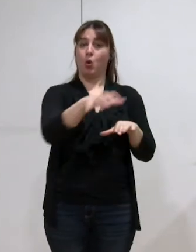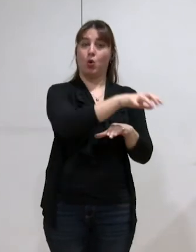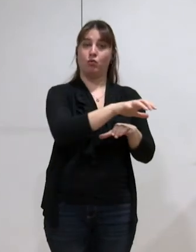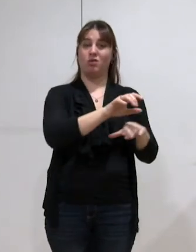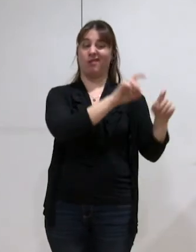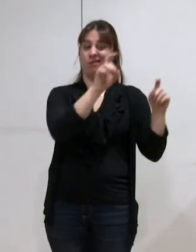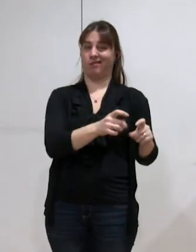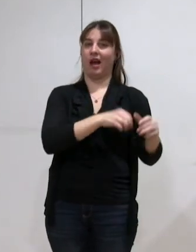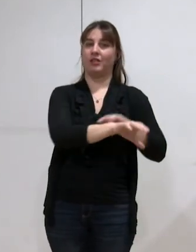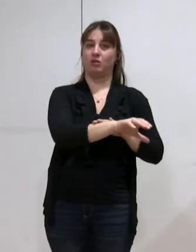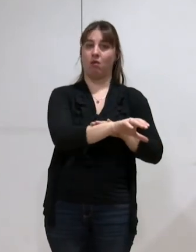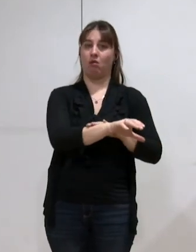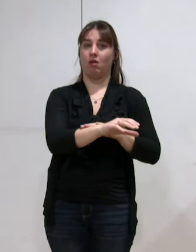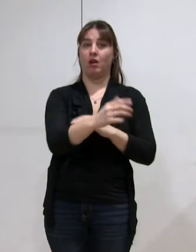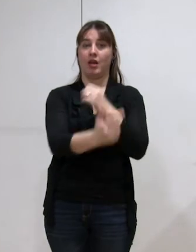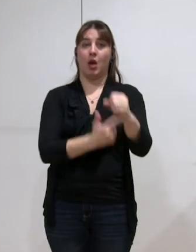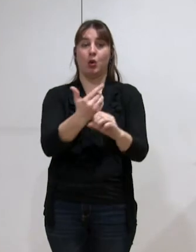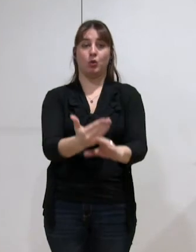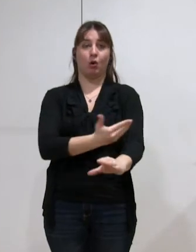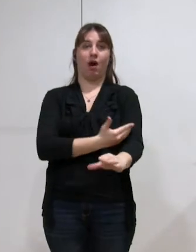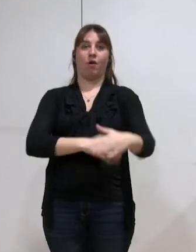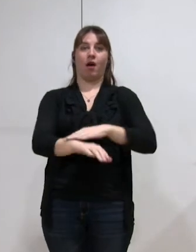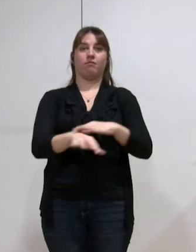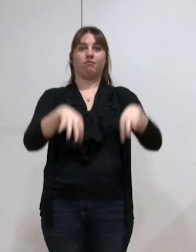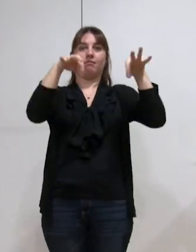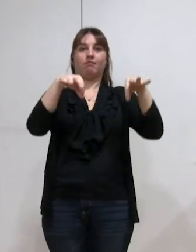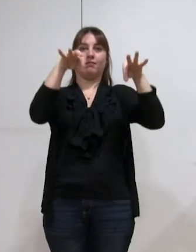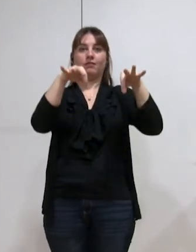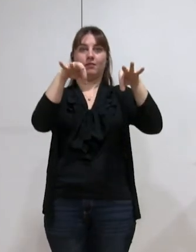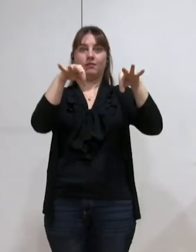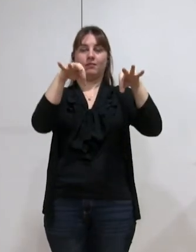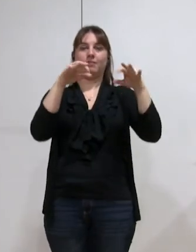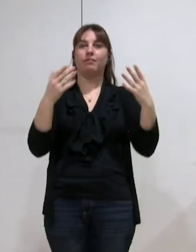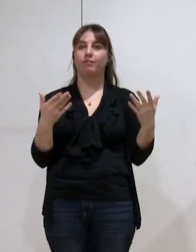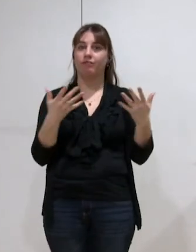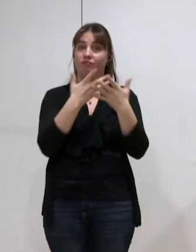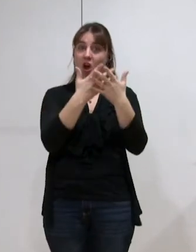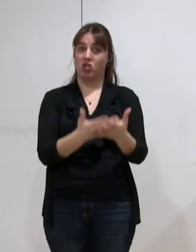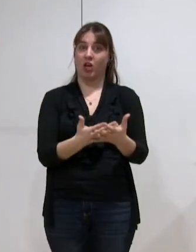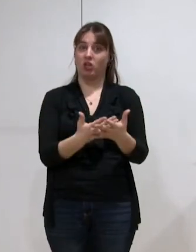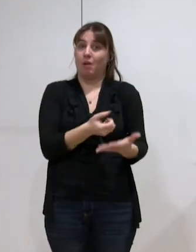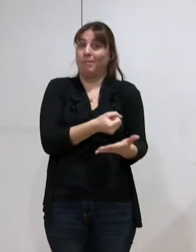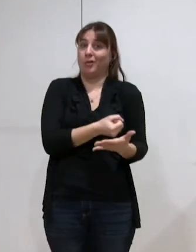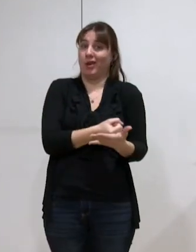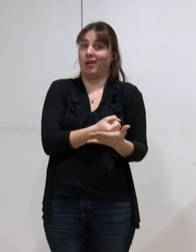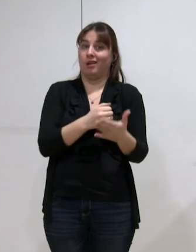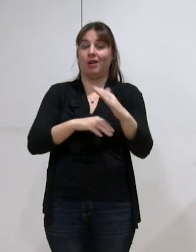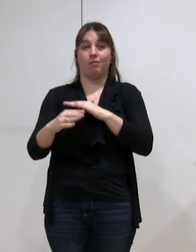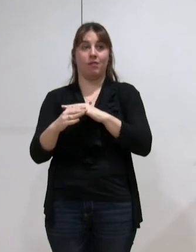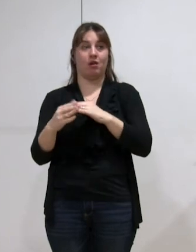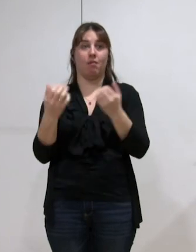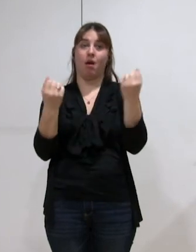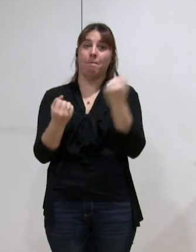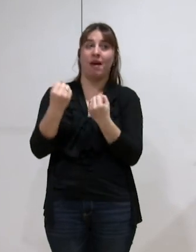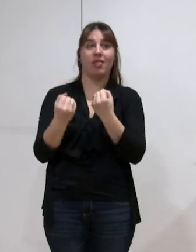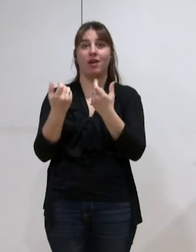et surtout s'étaient arrêtées deux ans avant de réaliser tout investissement. Et donc, non seulement la charge avait été minorée, mais que plusieurs en avaient récupéré du matériel